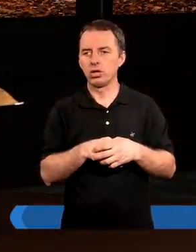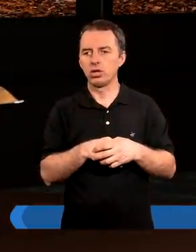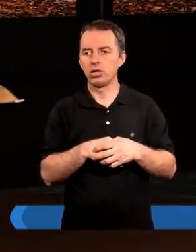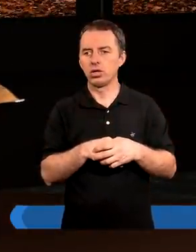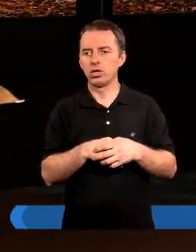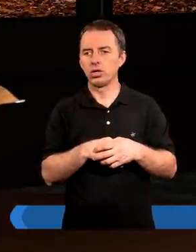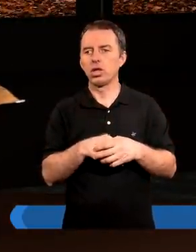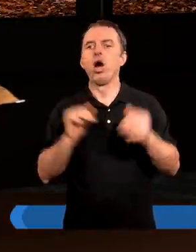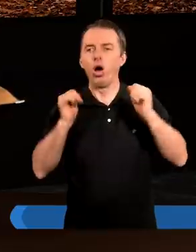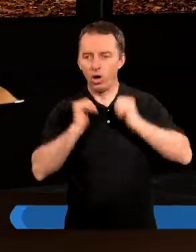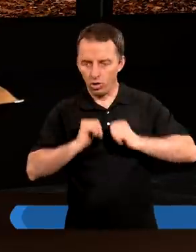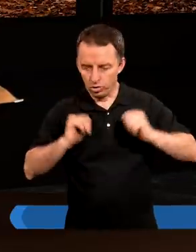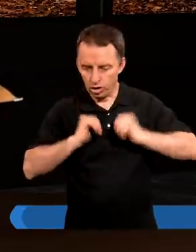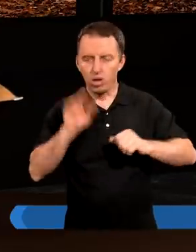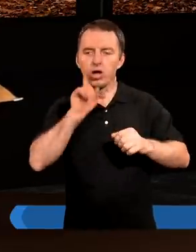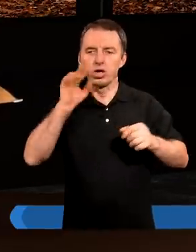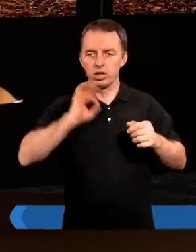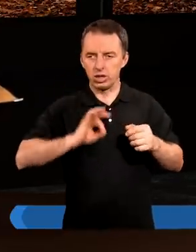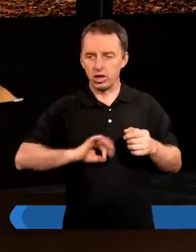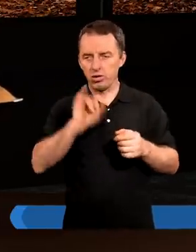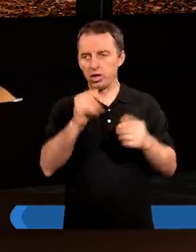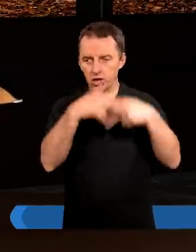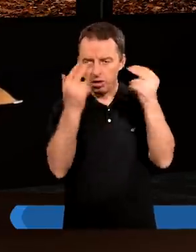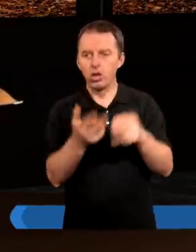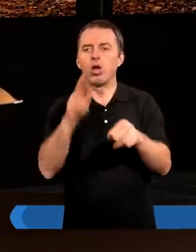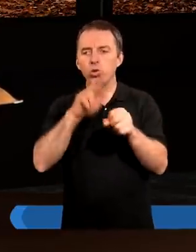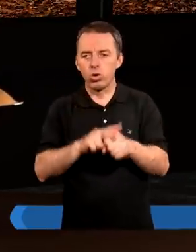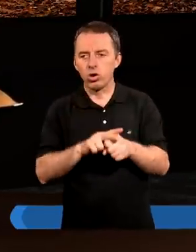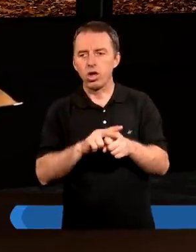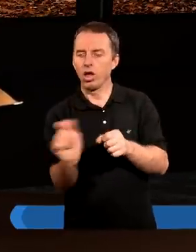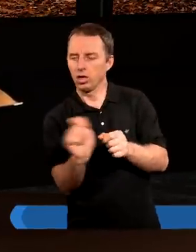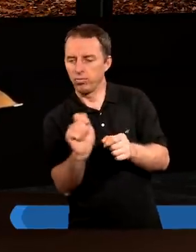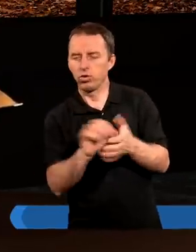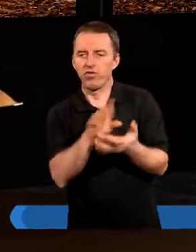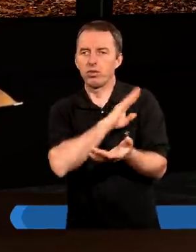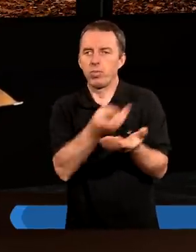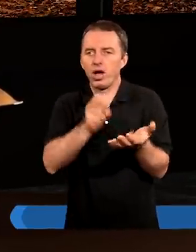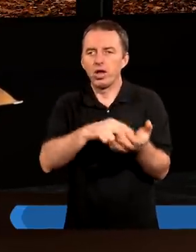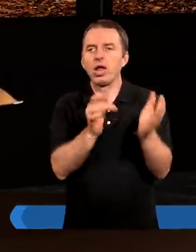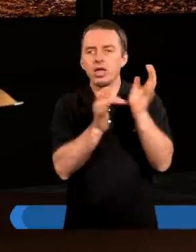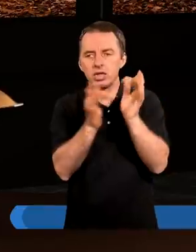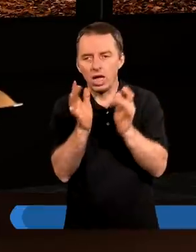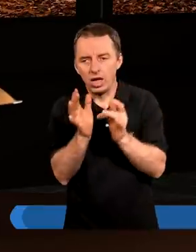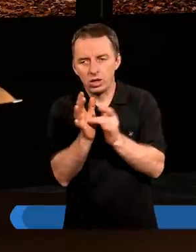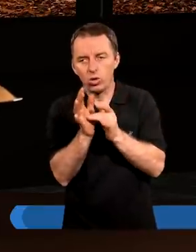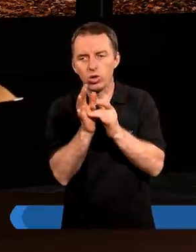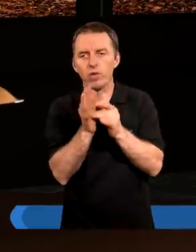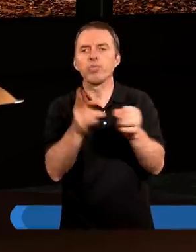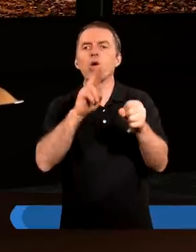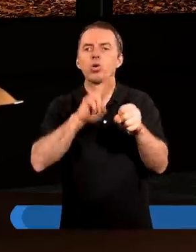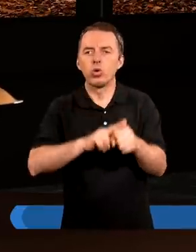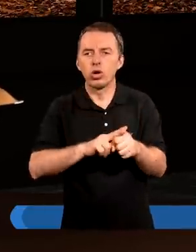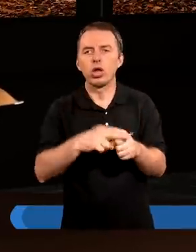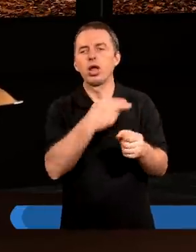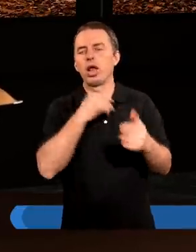i oczekiwać Syna Jego z niebios, którego wzbudzi z martwych Jezusa, który